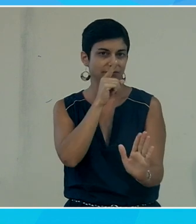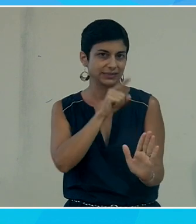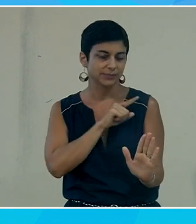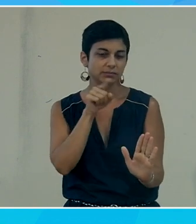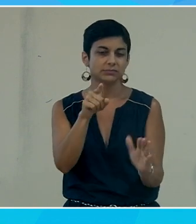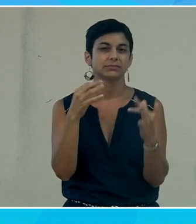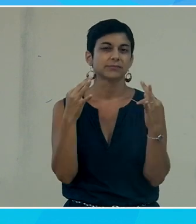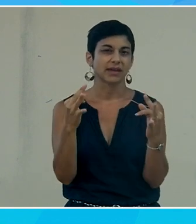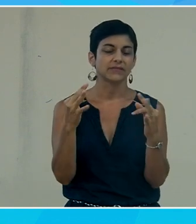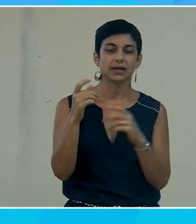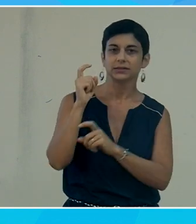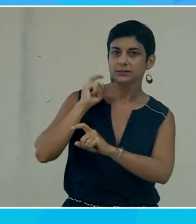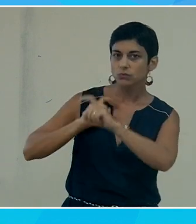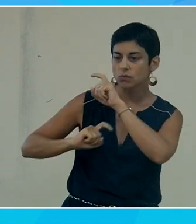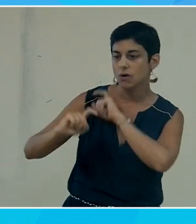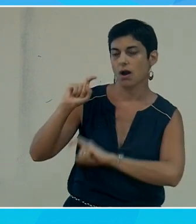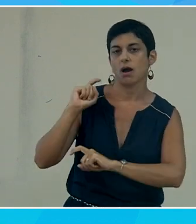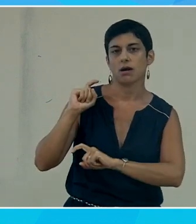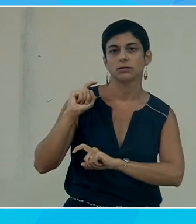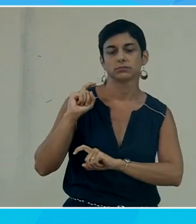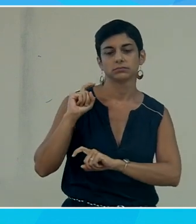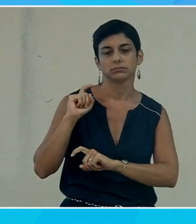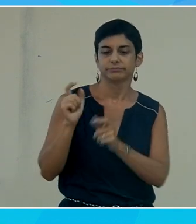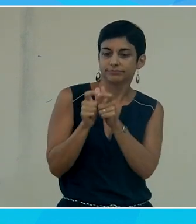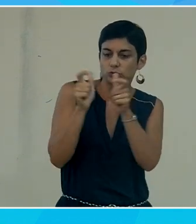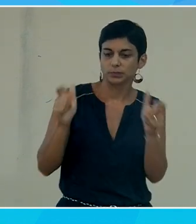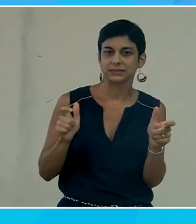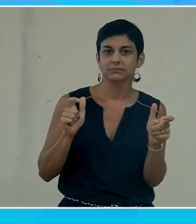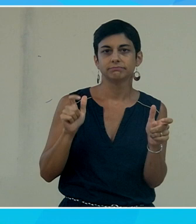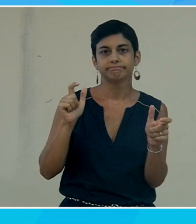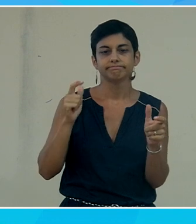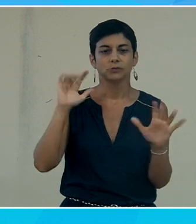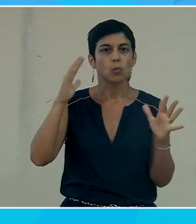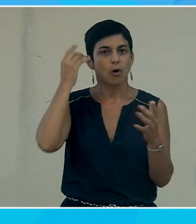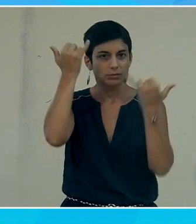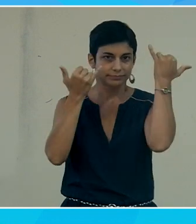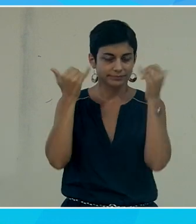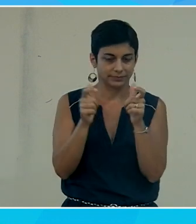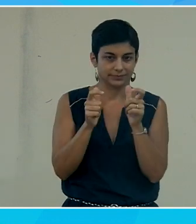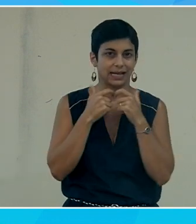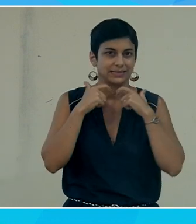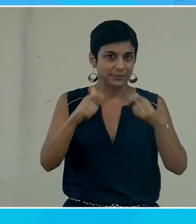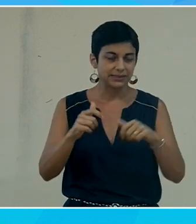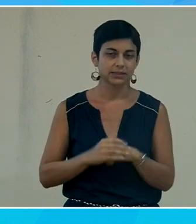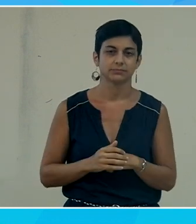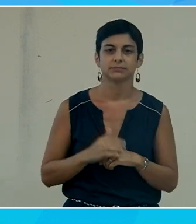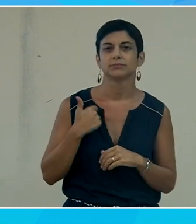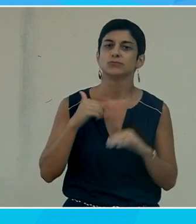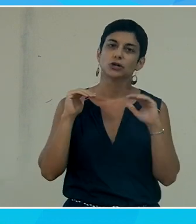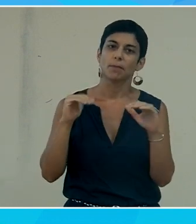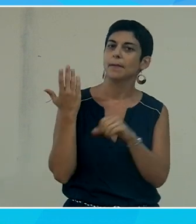concernait en fait l'historique chez Microsoft de l'accessibilité mais en définitive je vais juste vous montrer